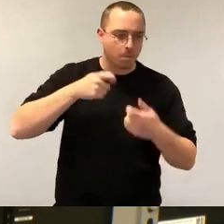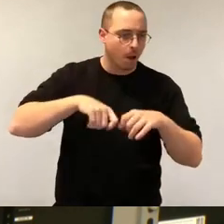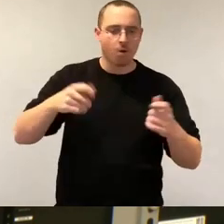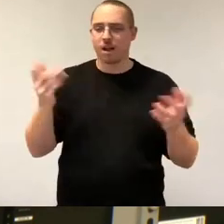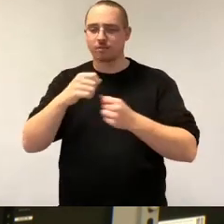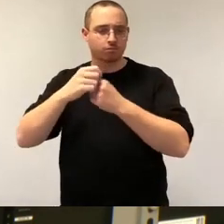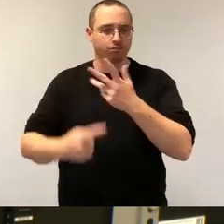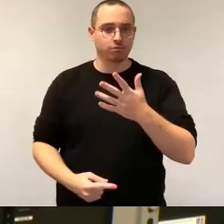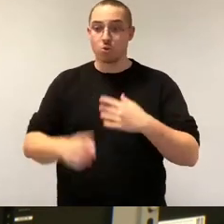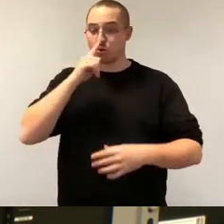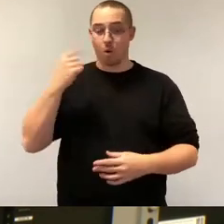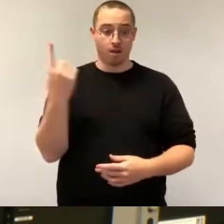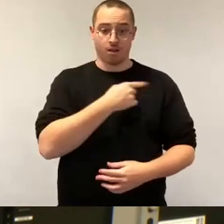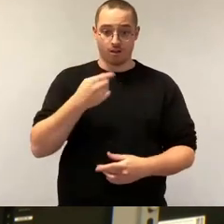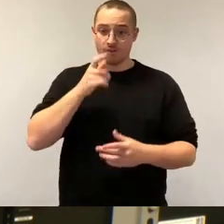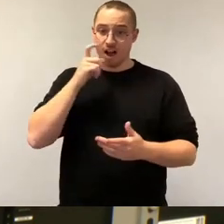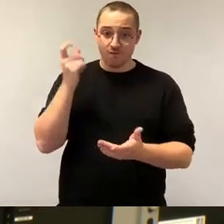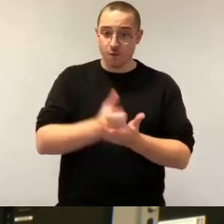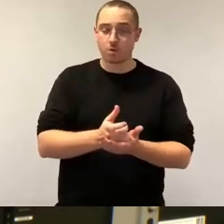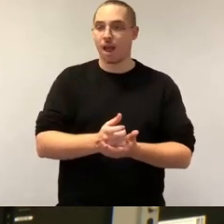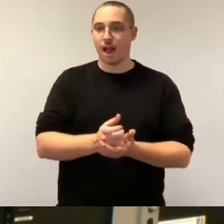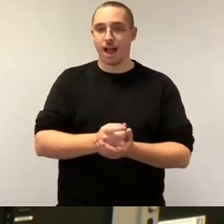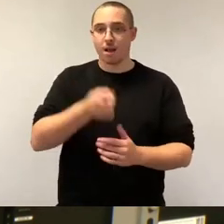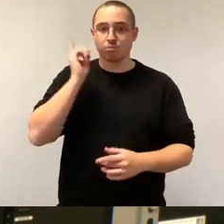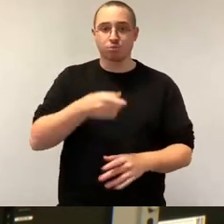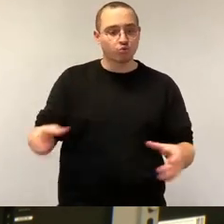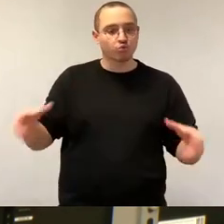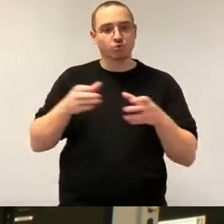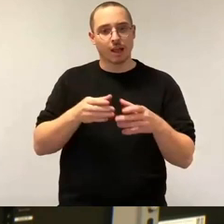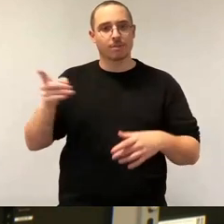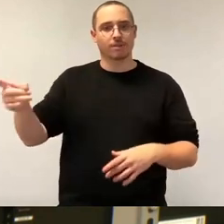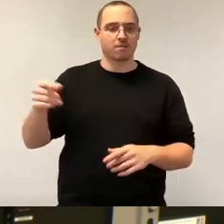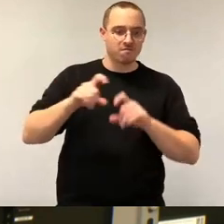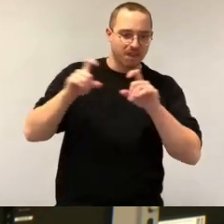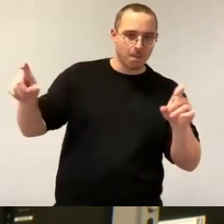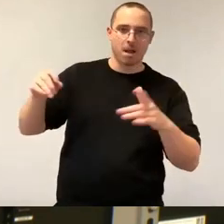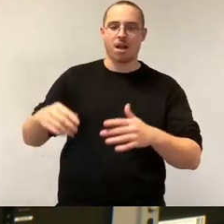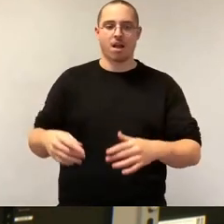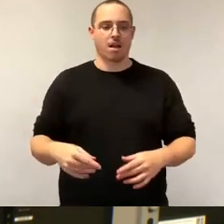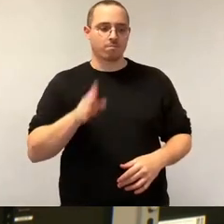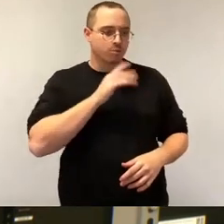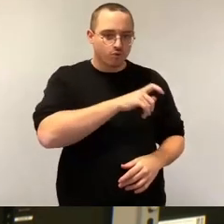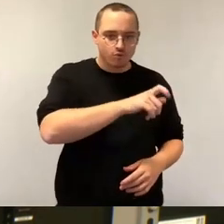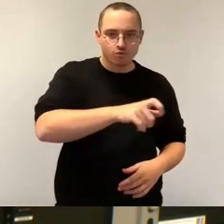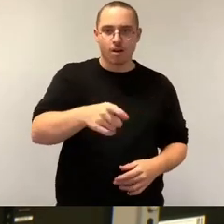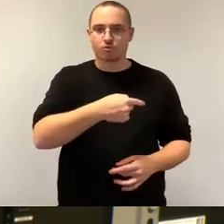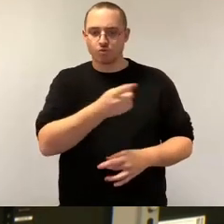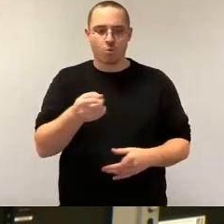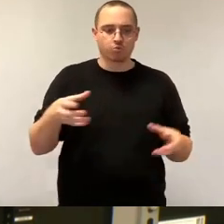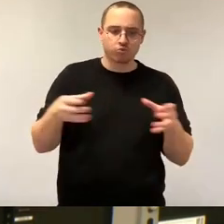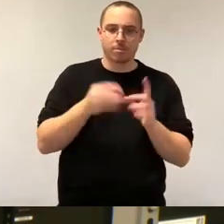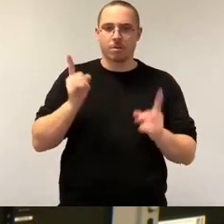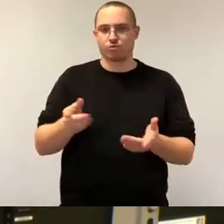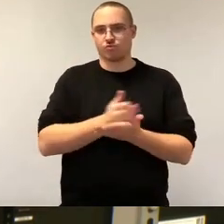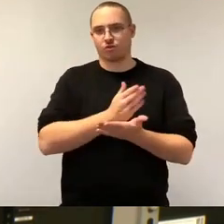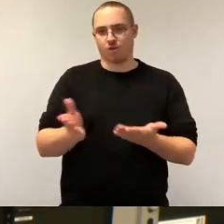müssen wir doch zusammen mit den Menschen, die hier ansiedeln, die hier Geld reinbringen, die hier Geschäfte treiben wollen, müssen wir